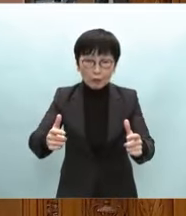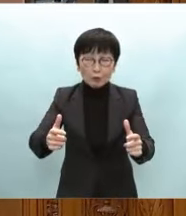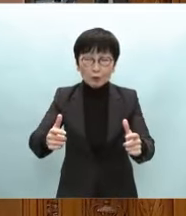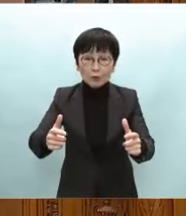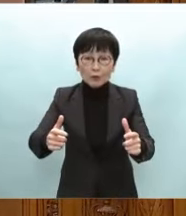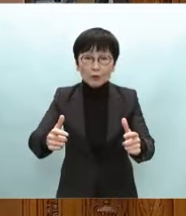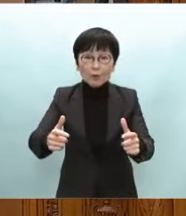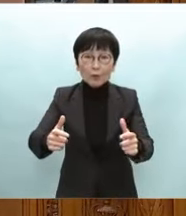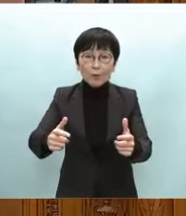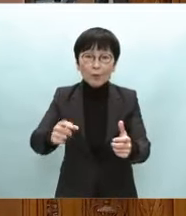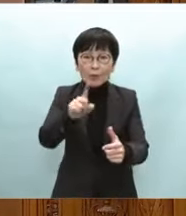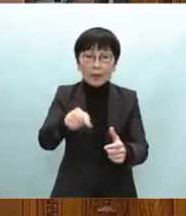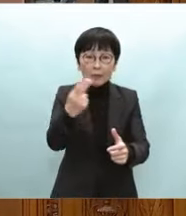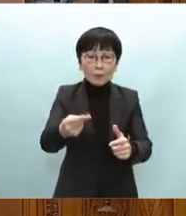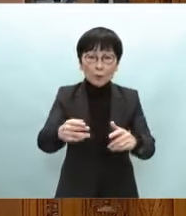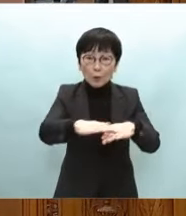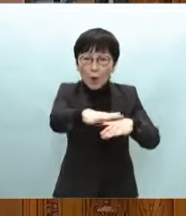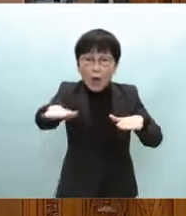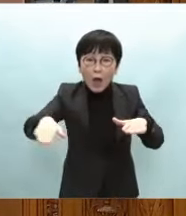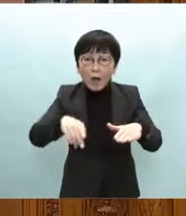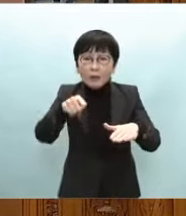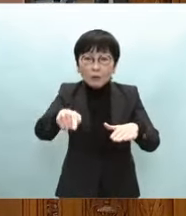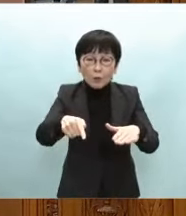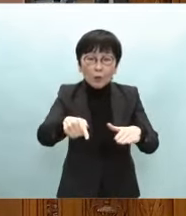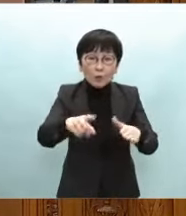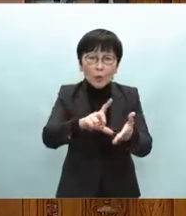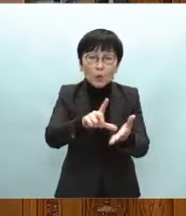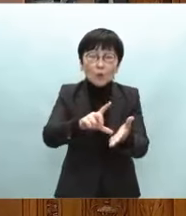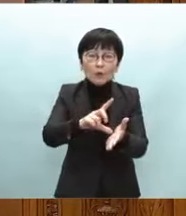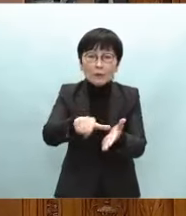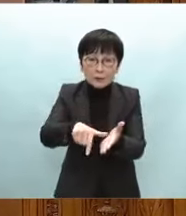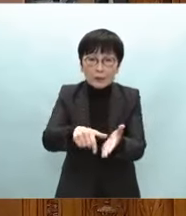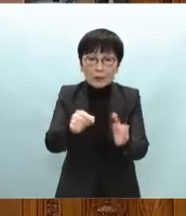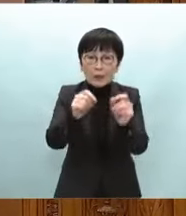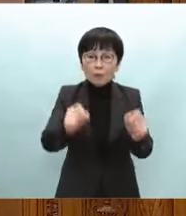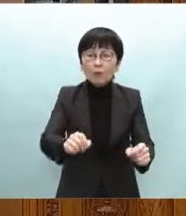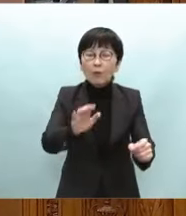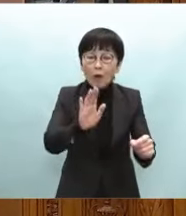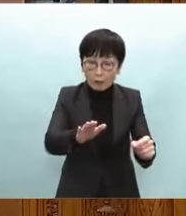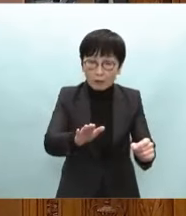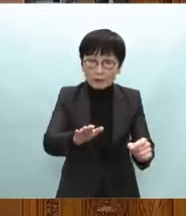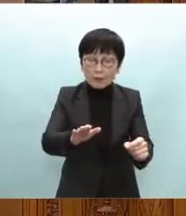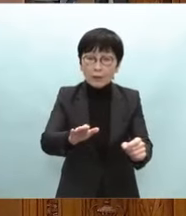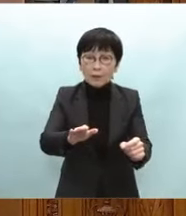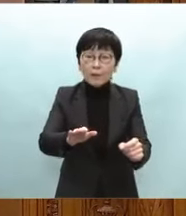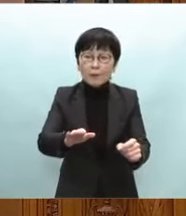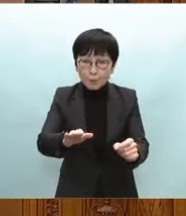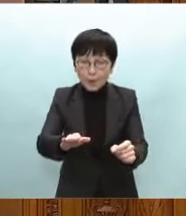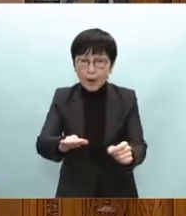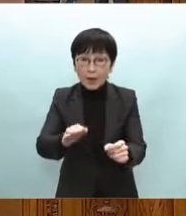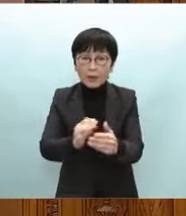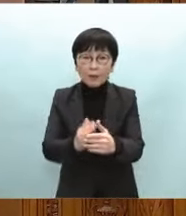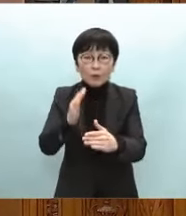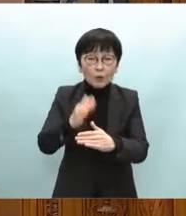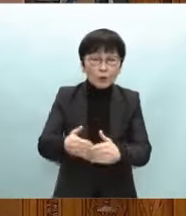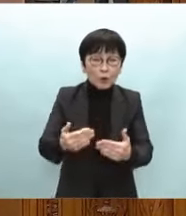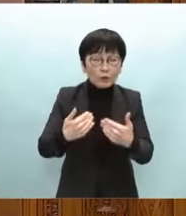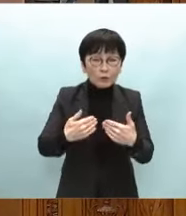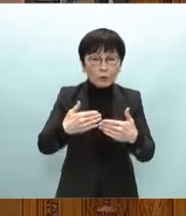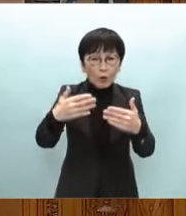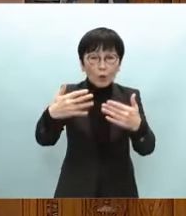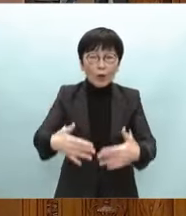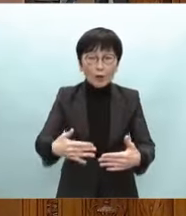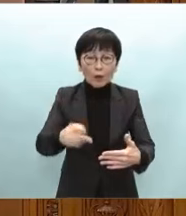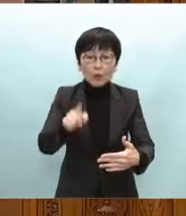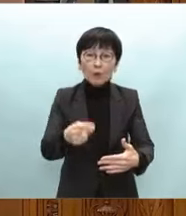島という地理的制約から地域コミュニティの再生が乗り越えるべき課題となる野党